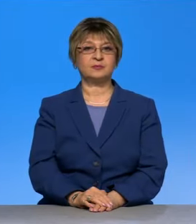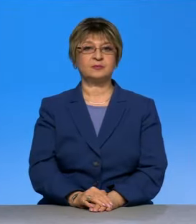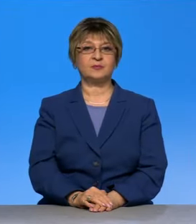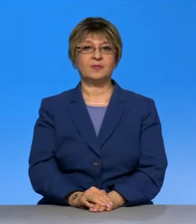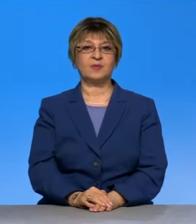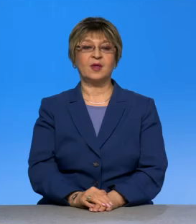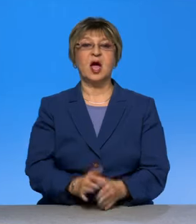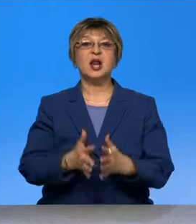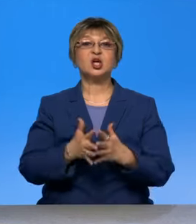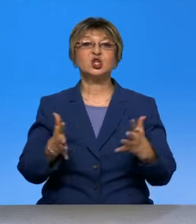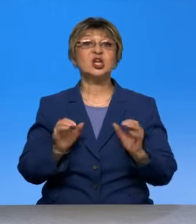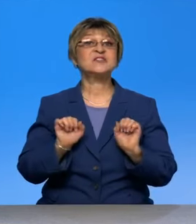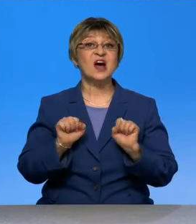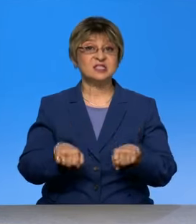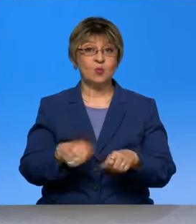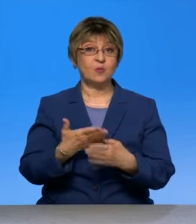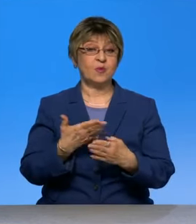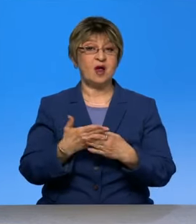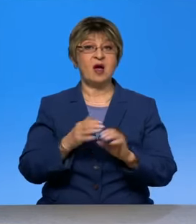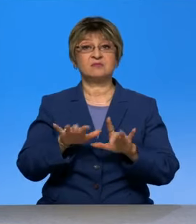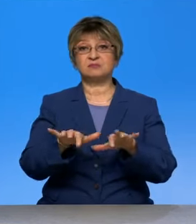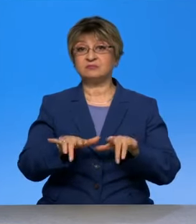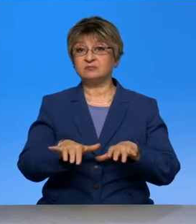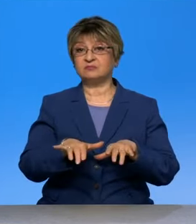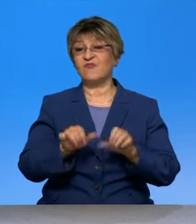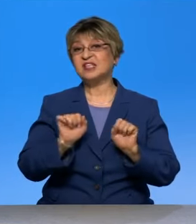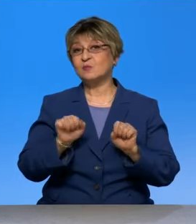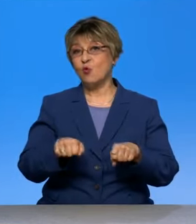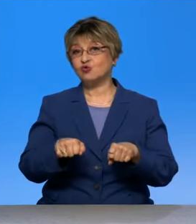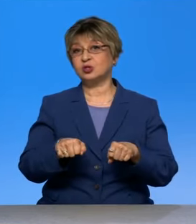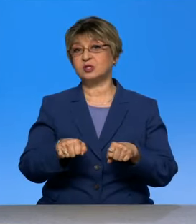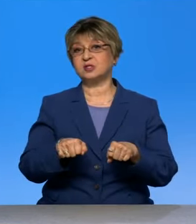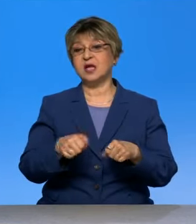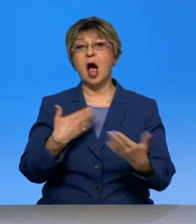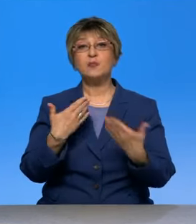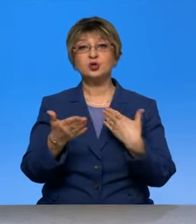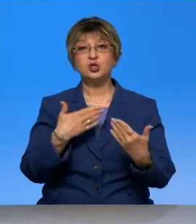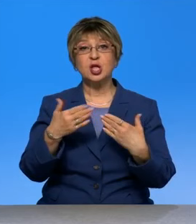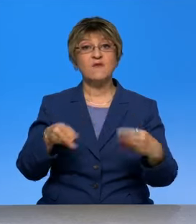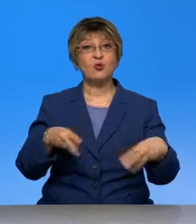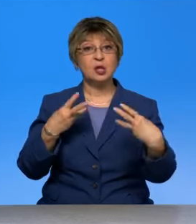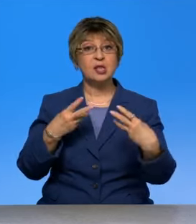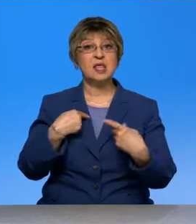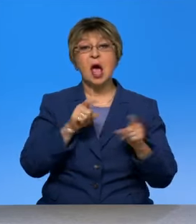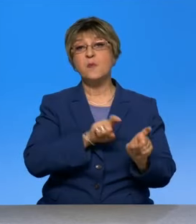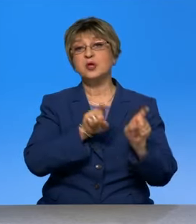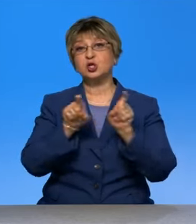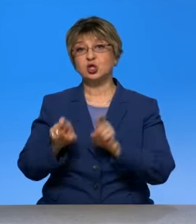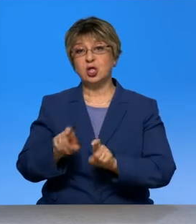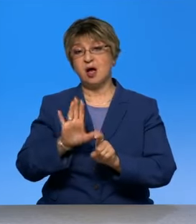Расширились возможности, то есть возможности онлайна, работы онлайна, общения онлайн. Лично я перешла, допустим, на работу в онлайн.